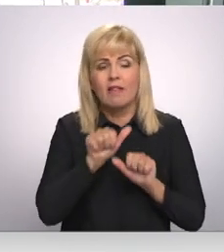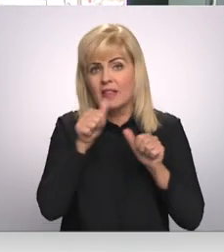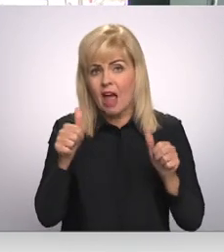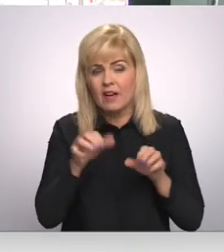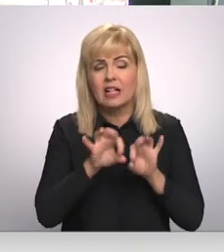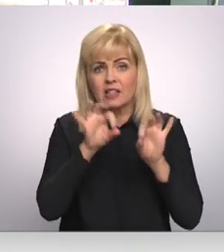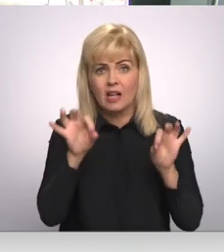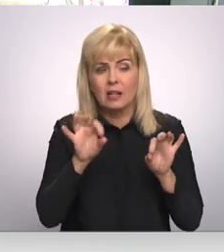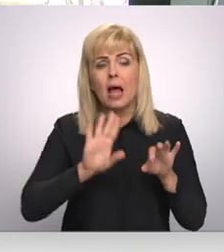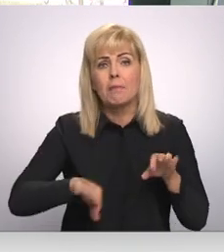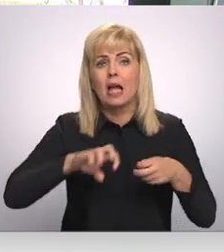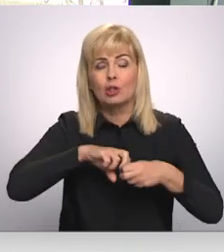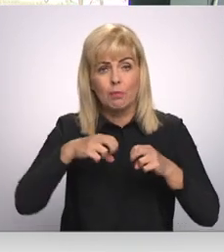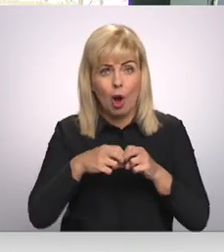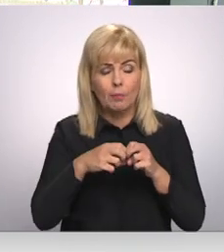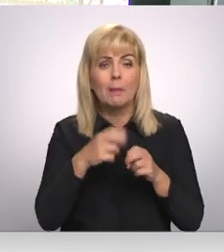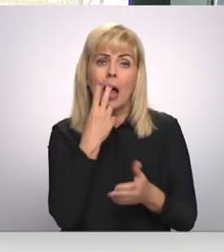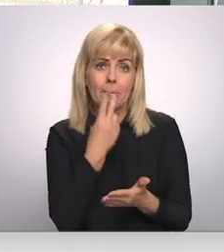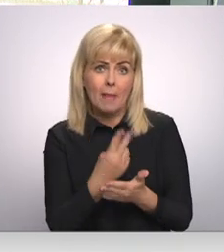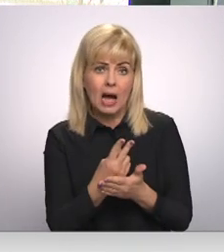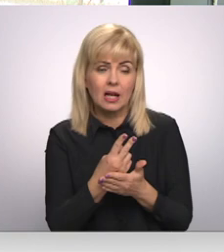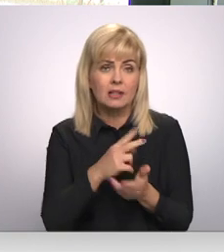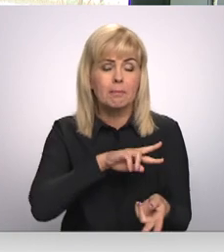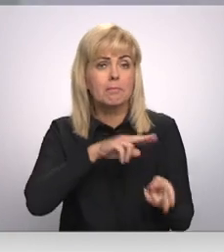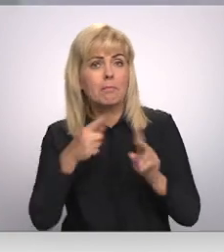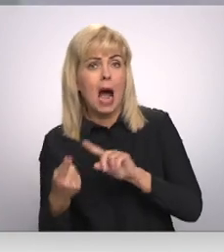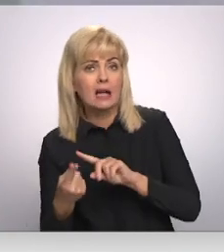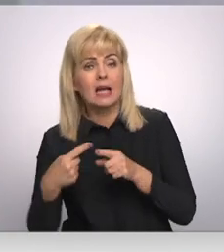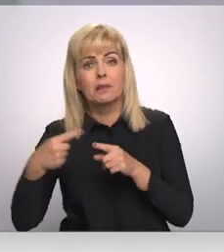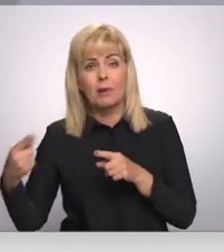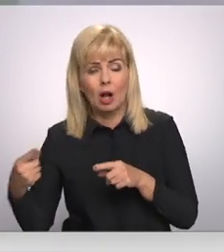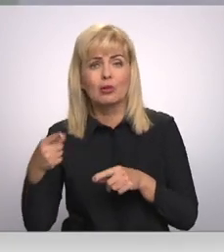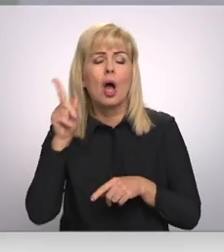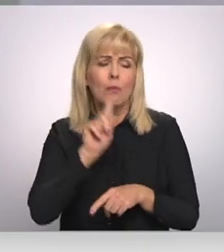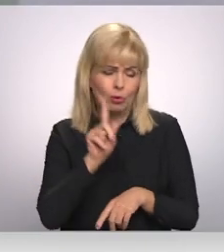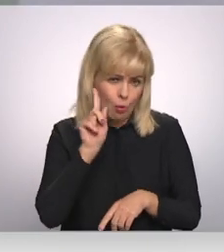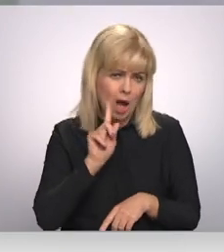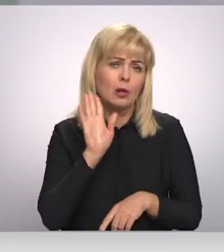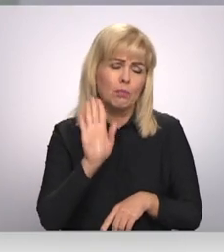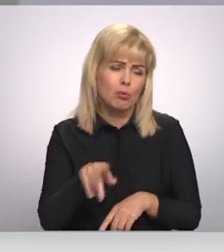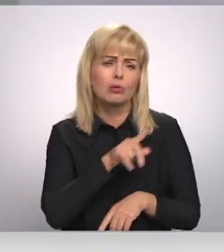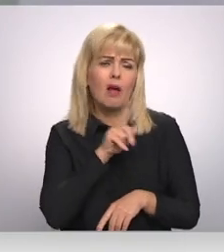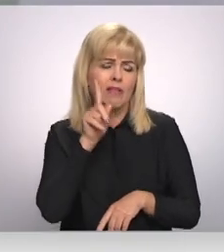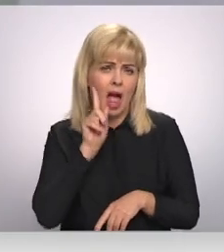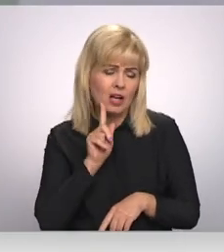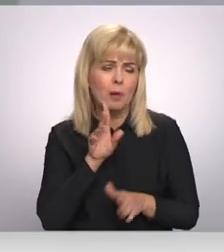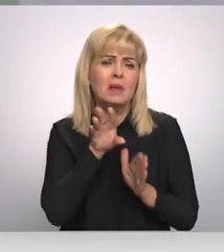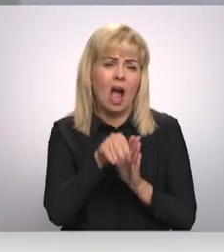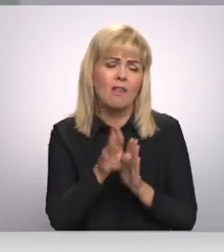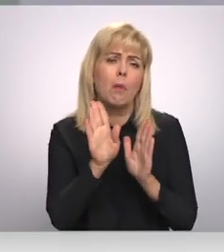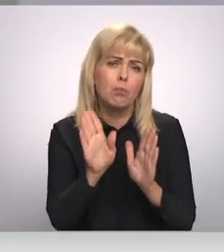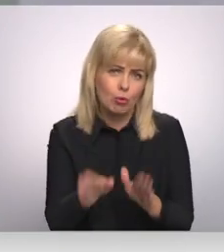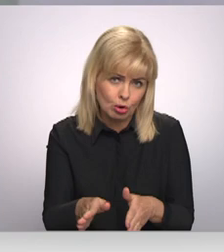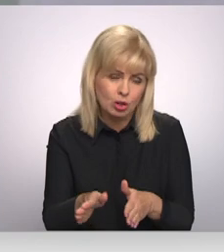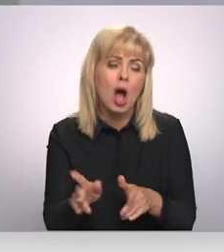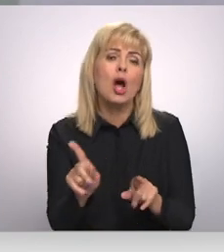darboties bez aizķeršanās, tāpēc pardzēts arī pārējus periods. Kaut kādas, protams, nērtības sistēmas ieviešanas gaitā var asties, un